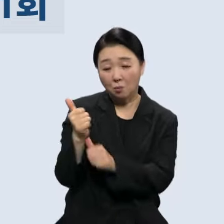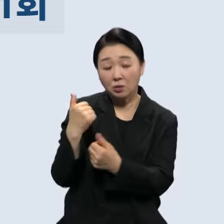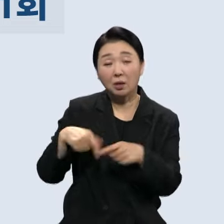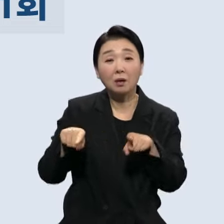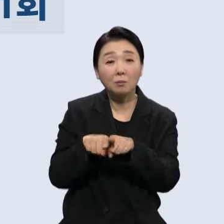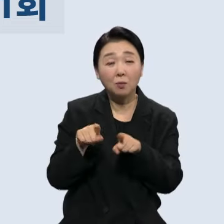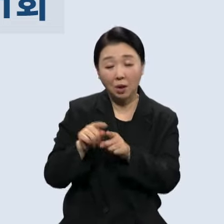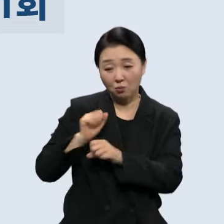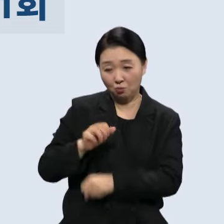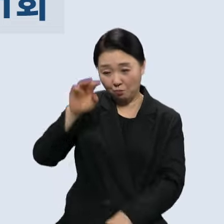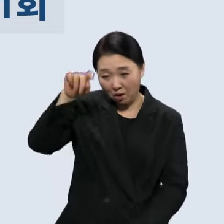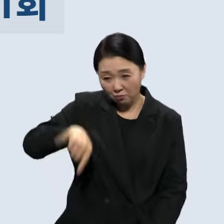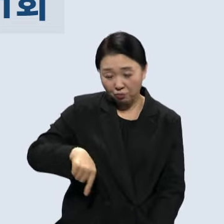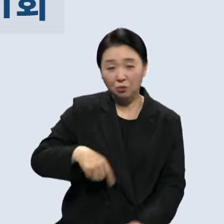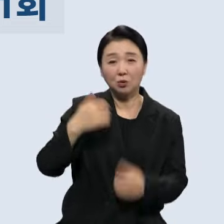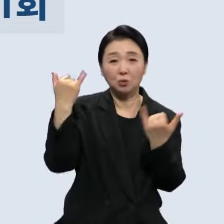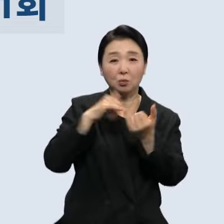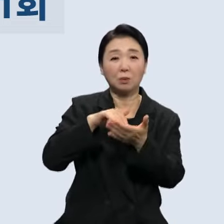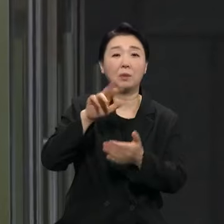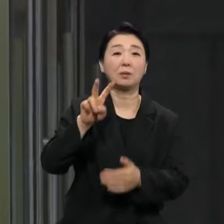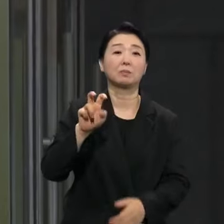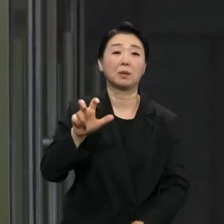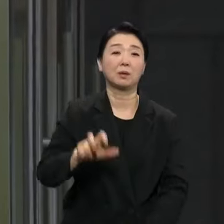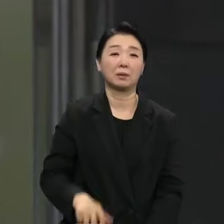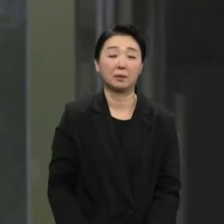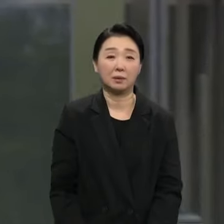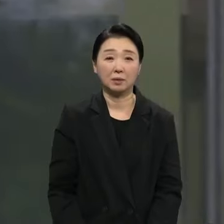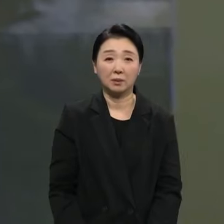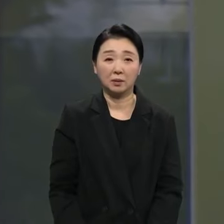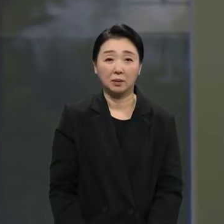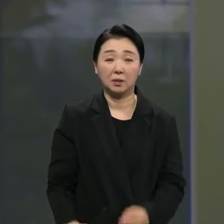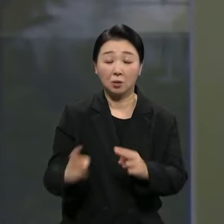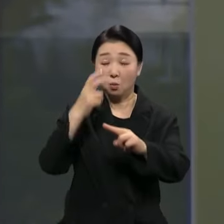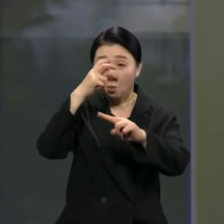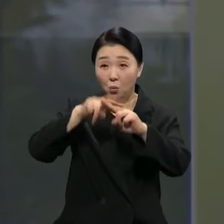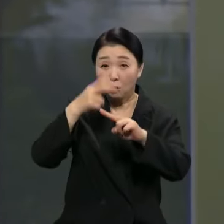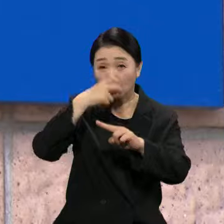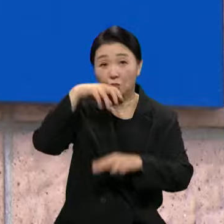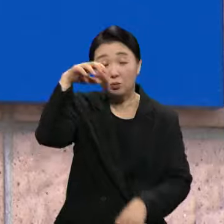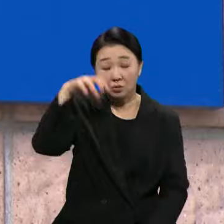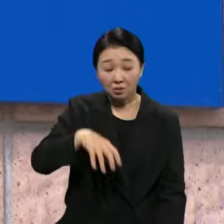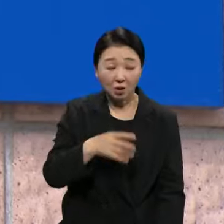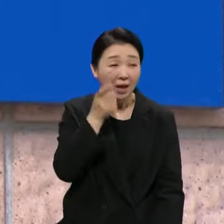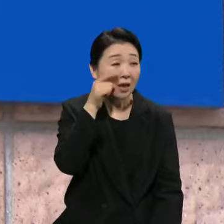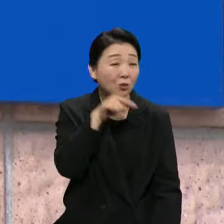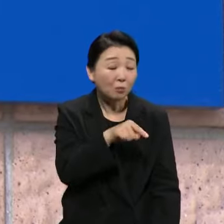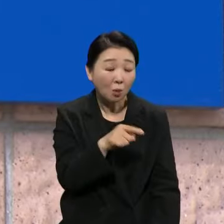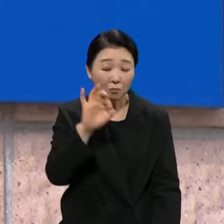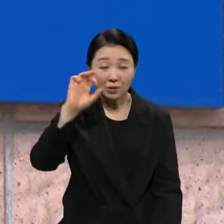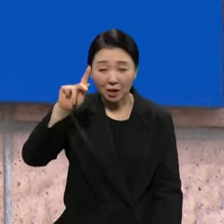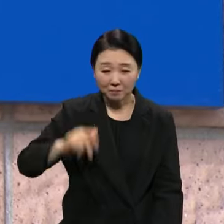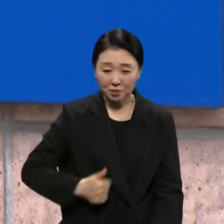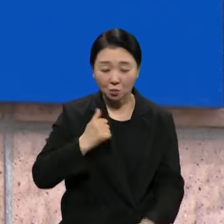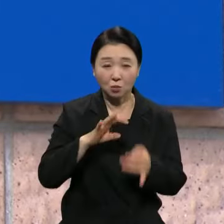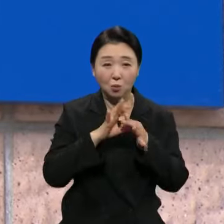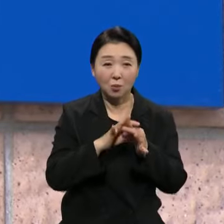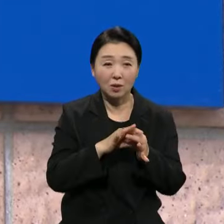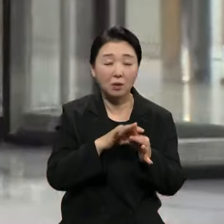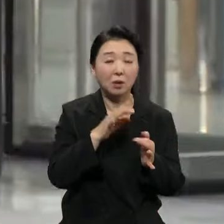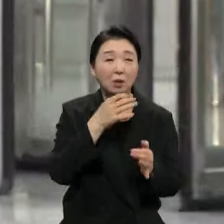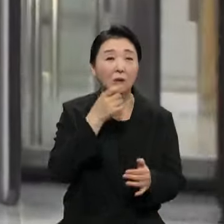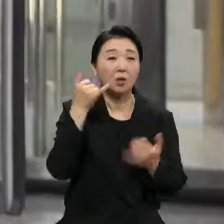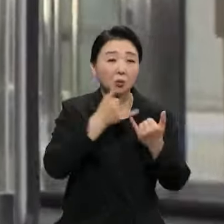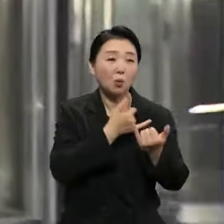국방부와도 25번 통화했습니다. 공수처가 김사령관의 휴대전화에서 VIP 경로 관련 통화 녹취를 찾아낸 가운데